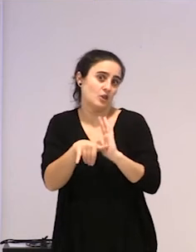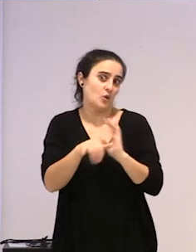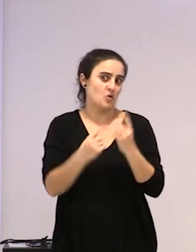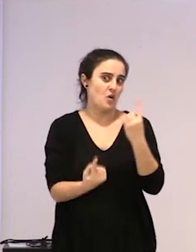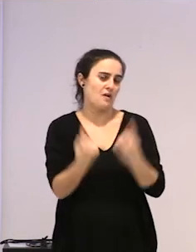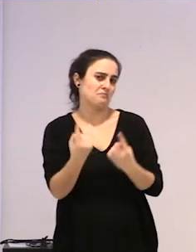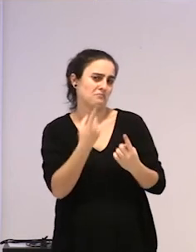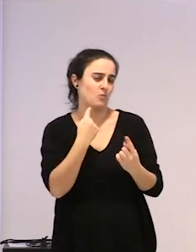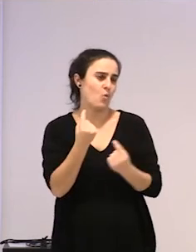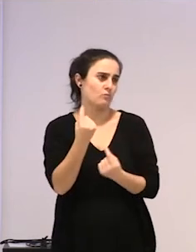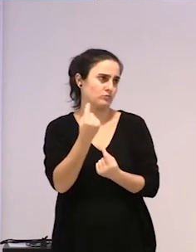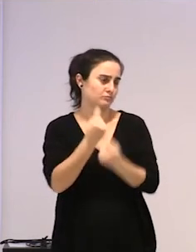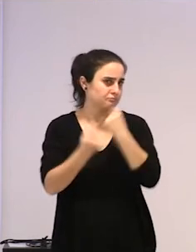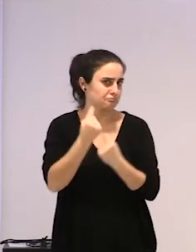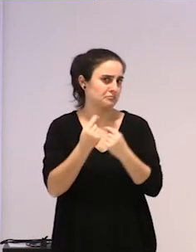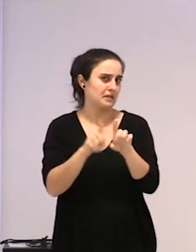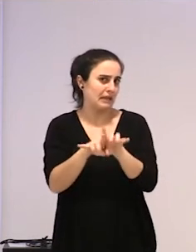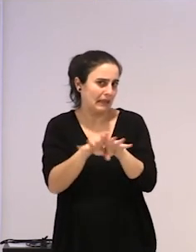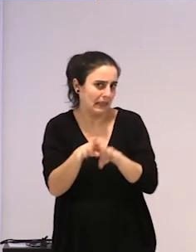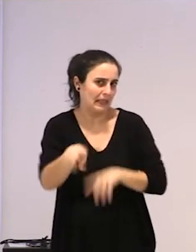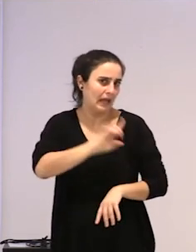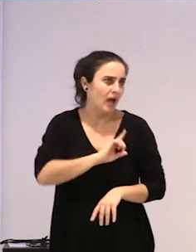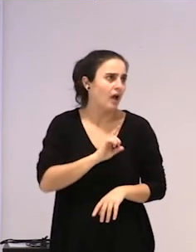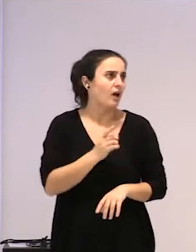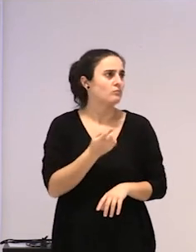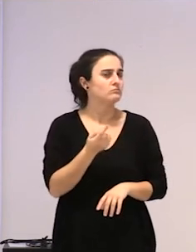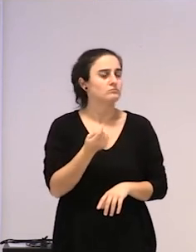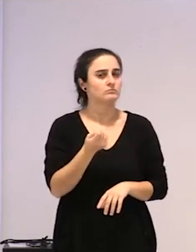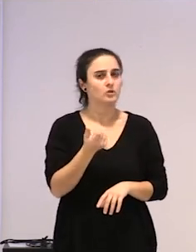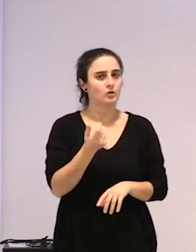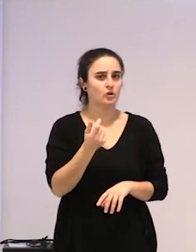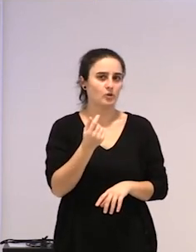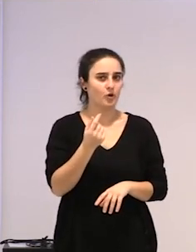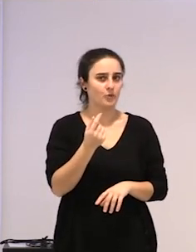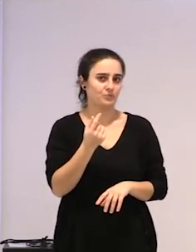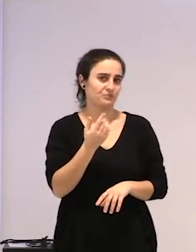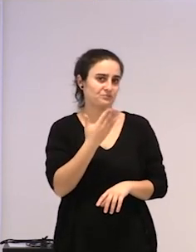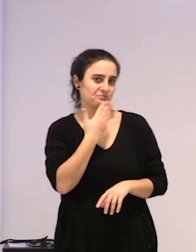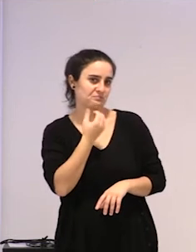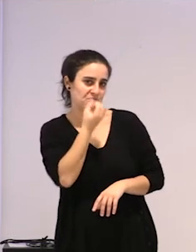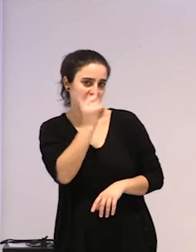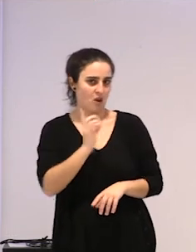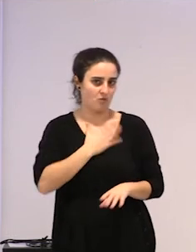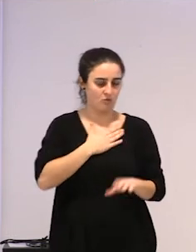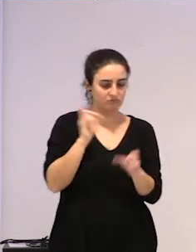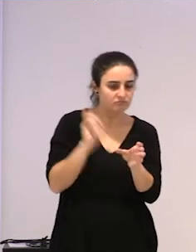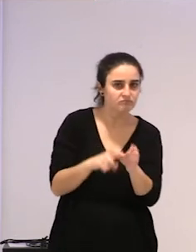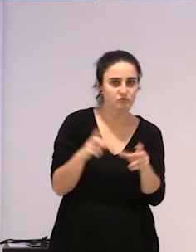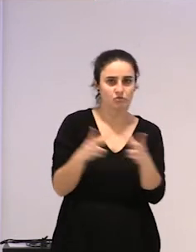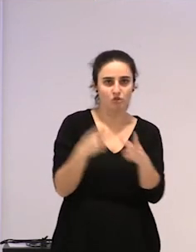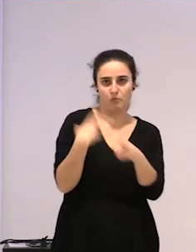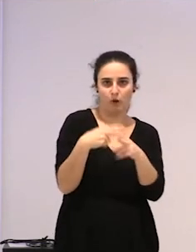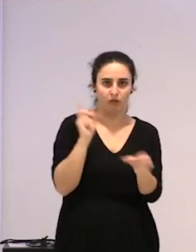kritika, edo, bai, kritikatuak izan dira, edo, ez dute begionez ikusi, ez, ba, bera jekor mantentzea. Eta